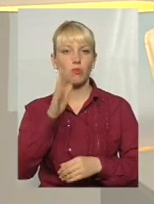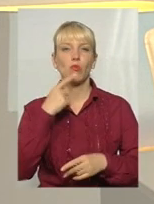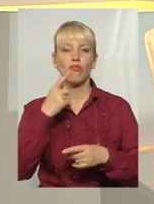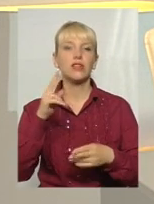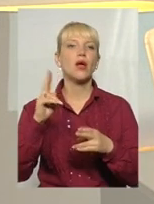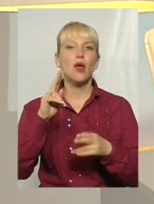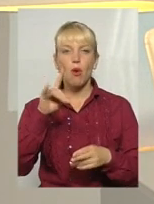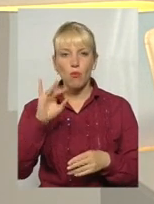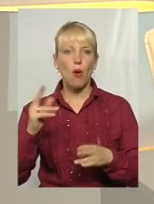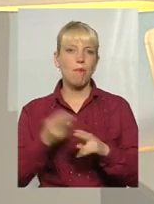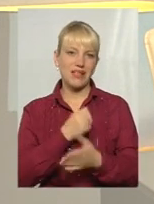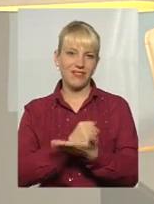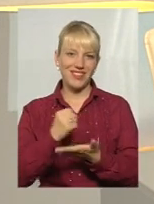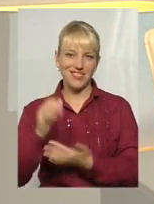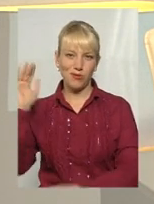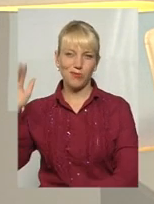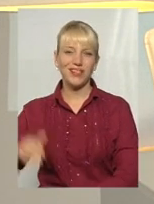що він дав для українців.